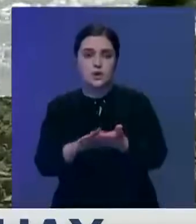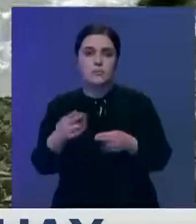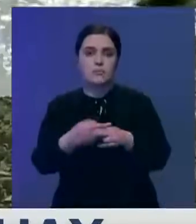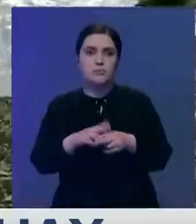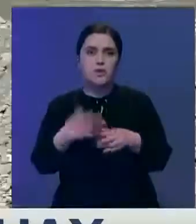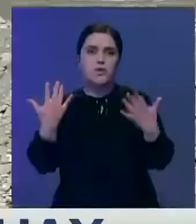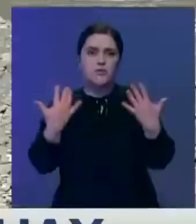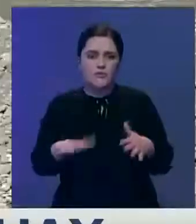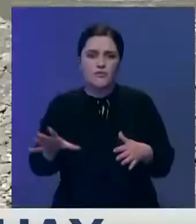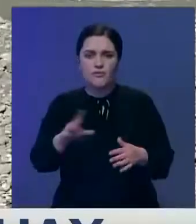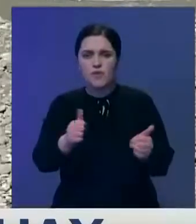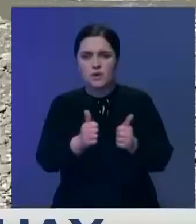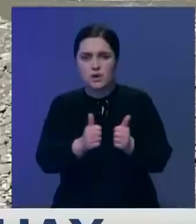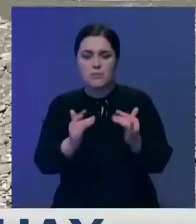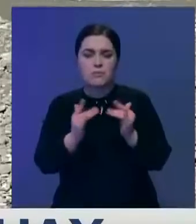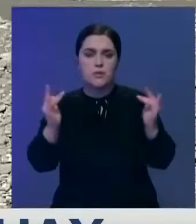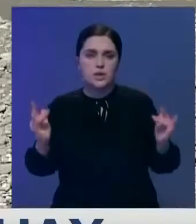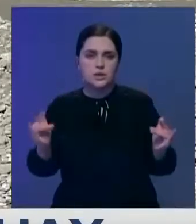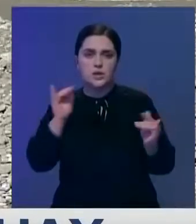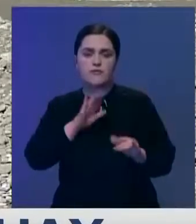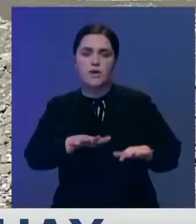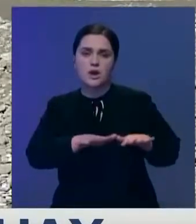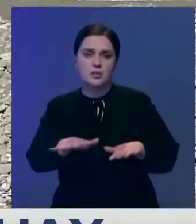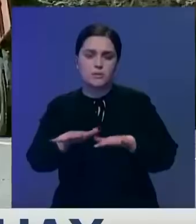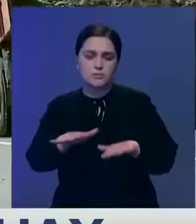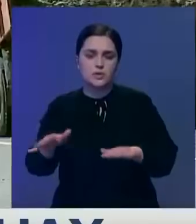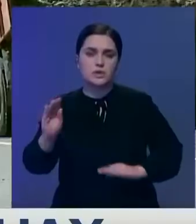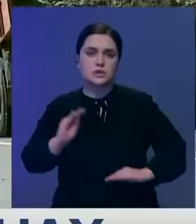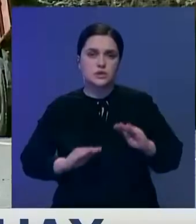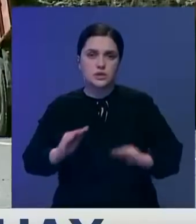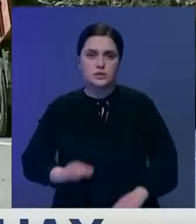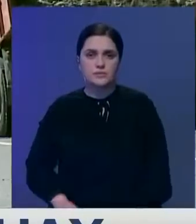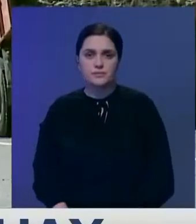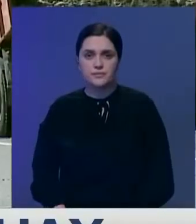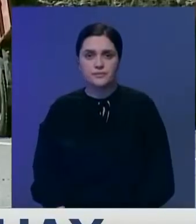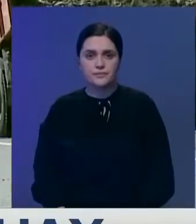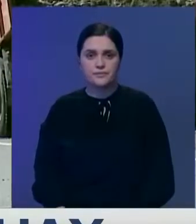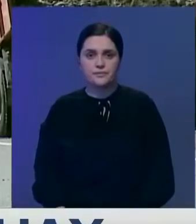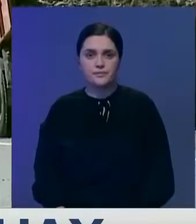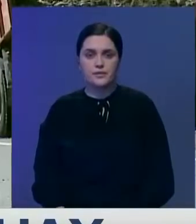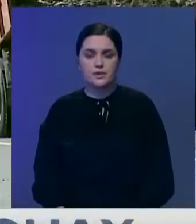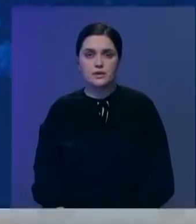дренажные растительные каналы, также мосты и водопропускные сооружения. Асхат Ниязов, Хабар, 24.